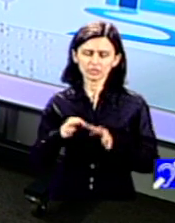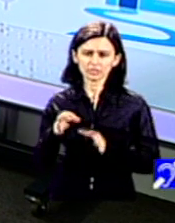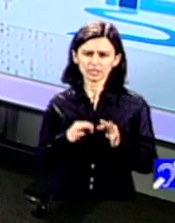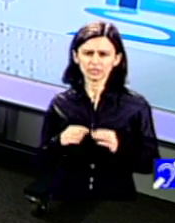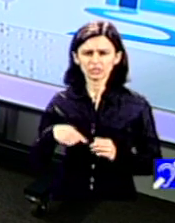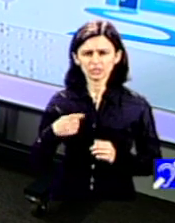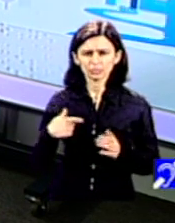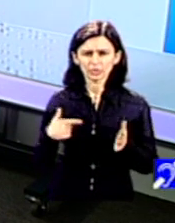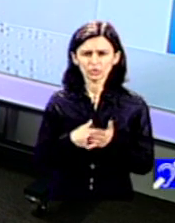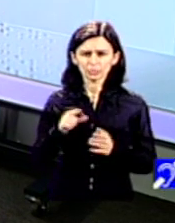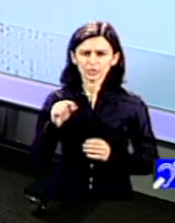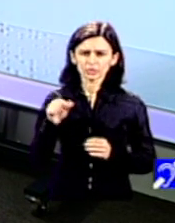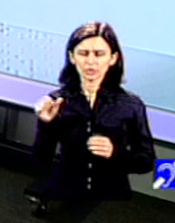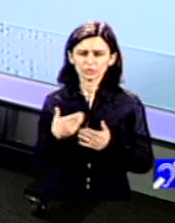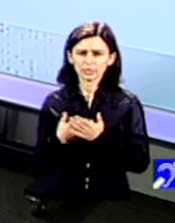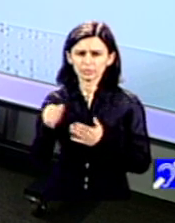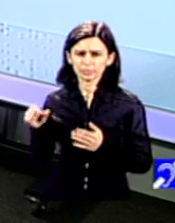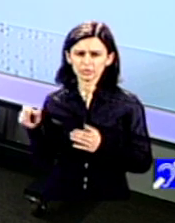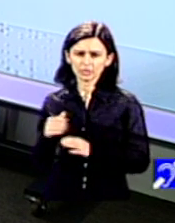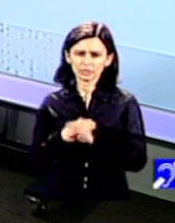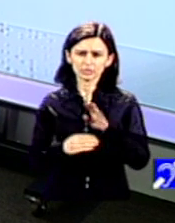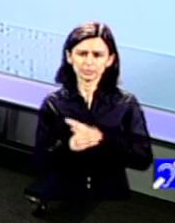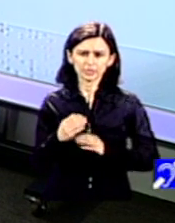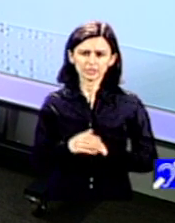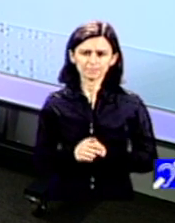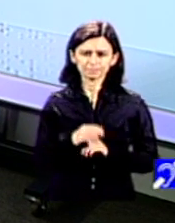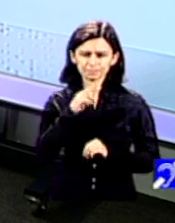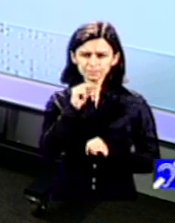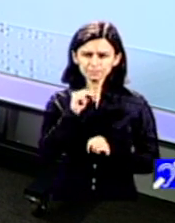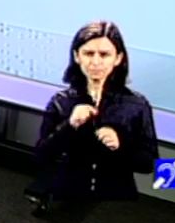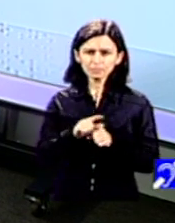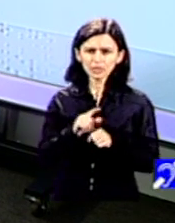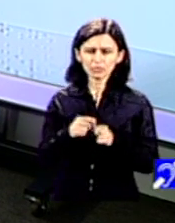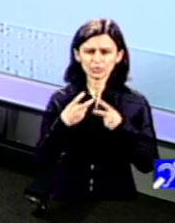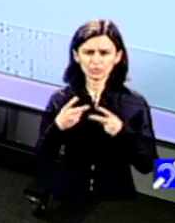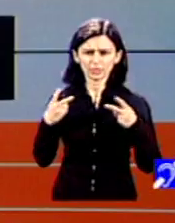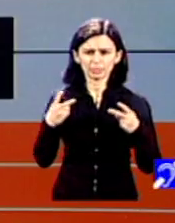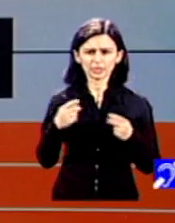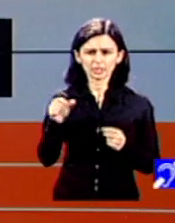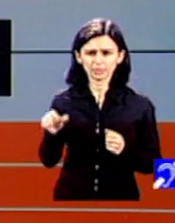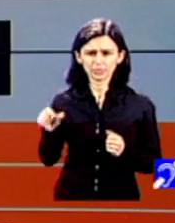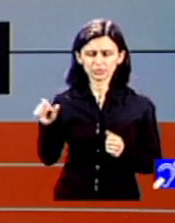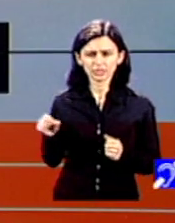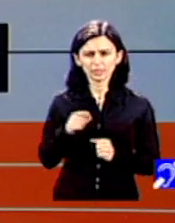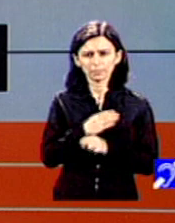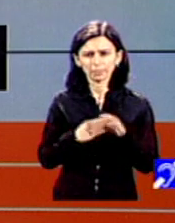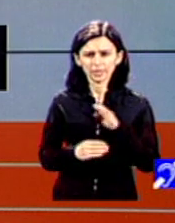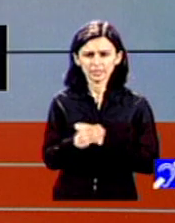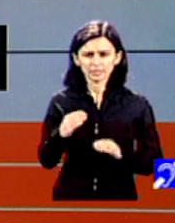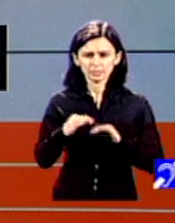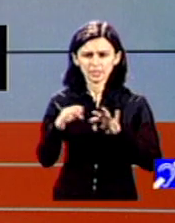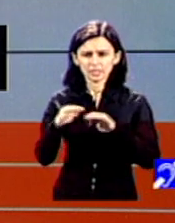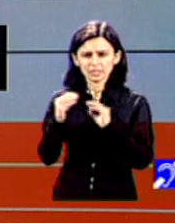persoanele cu dizabilități. Ați pomenit un aspect extrem de important și aș vrea să intrăm puțin în detalii. Iată, persoanele cu dizabilități în